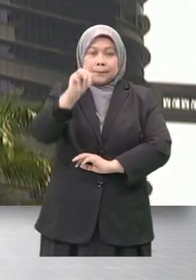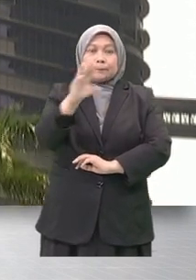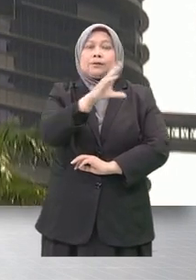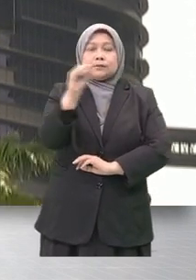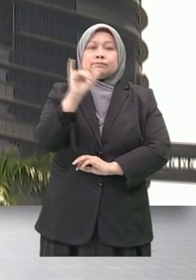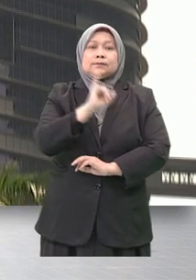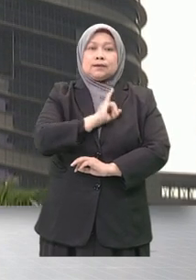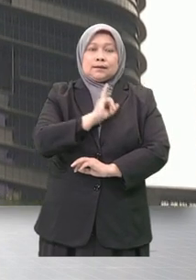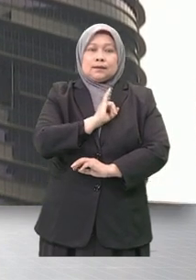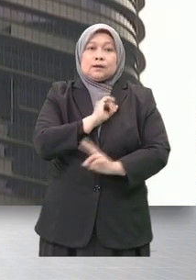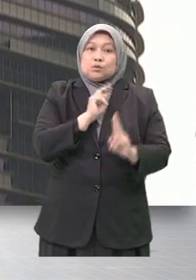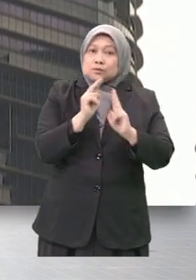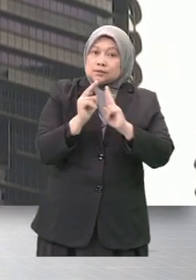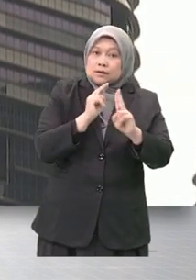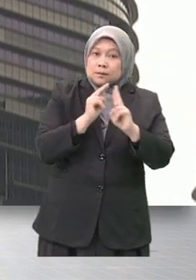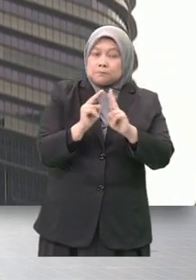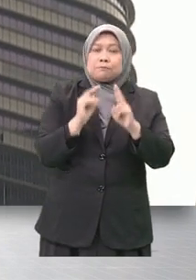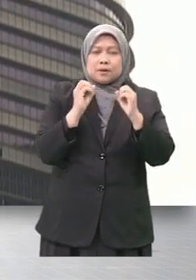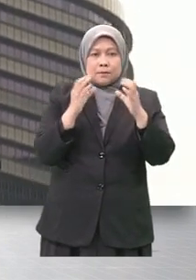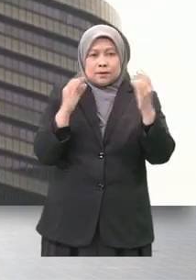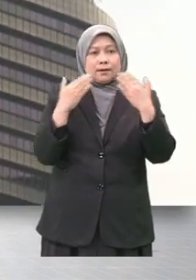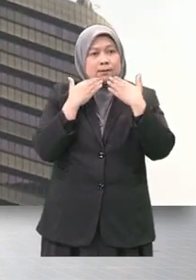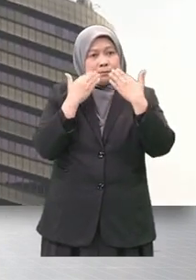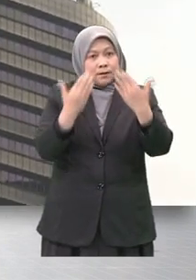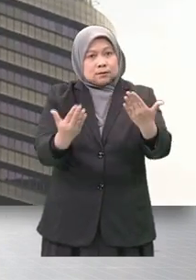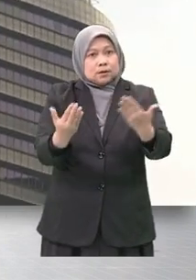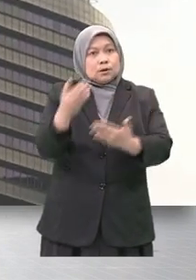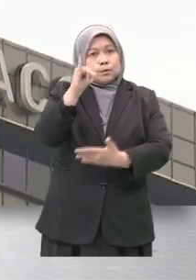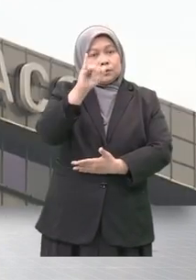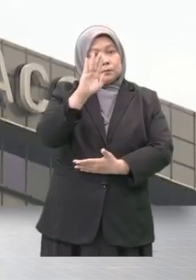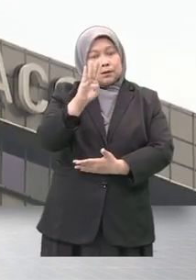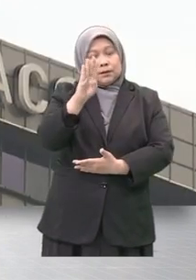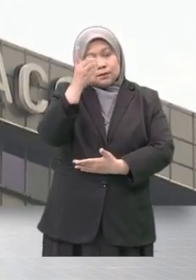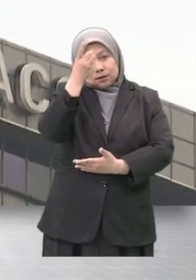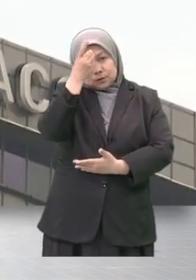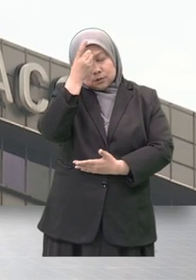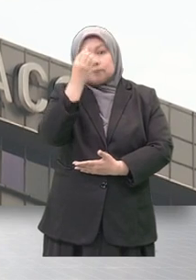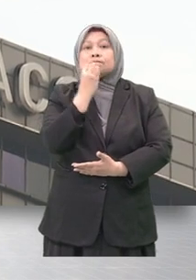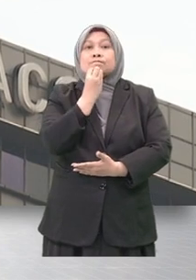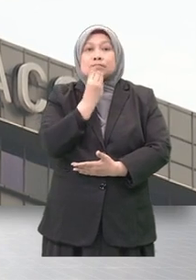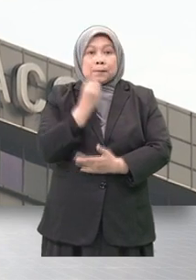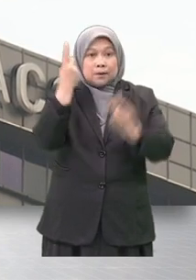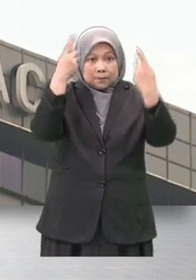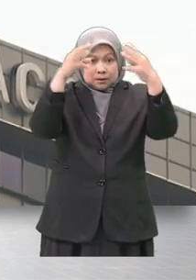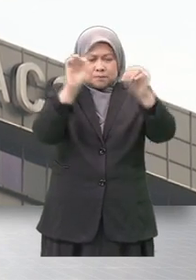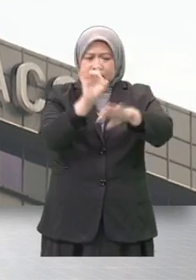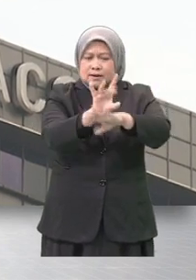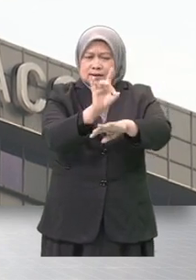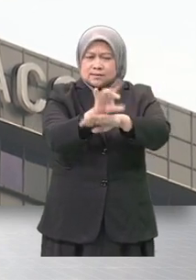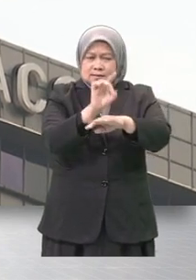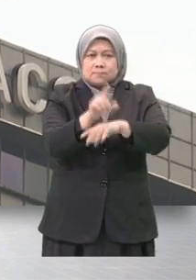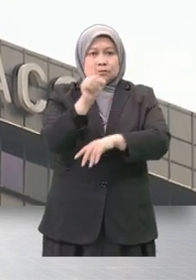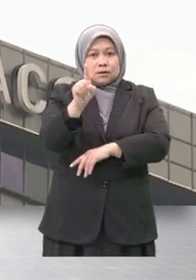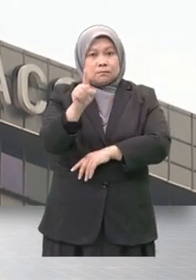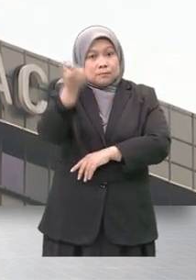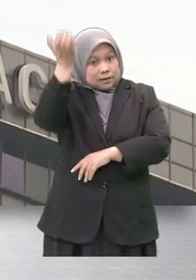Saya mengucapkan terima kasih kepada Yang Dipertuan Agong dan Perdana Menteri di mana atas nasihat beliau baginda telah